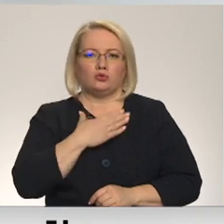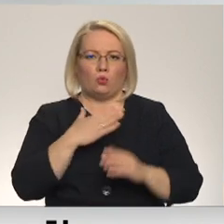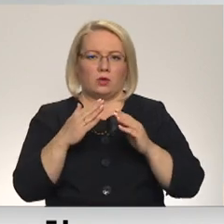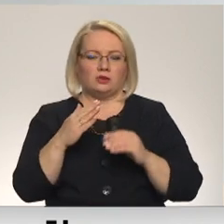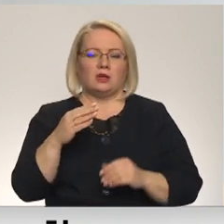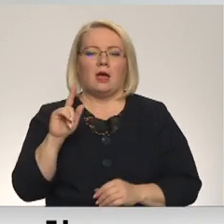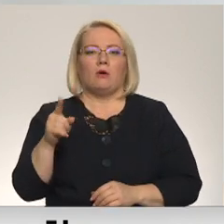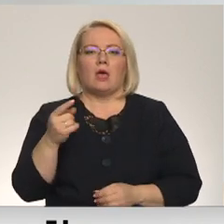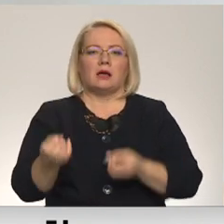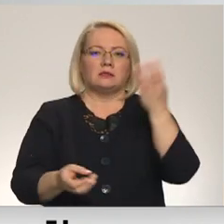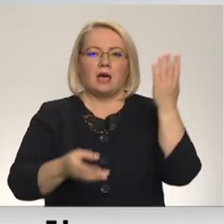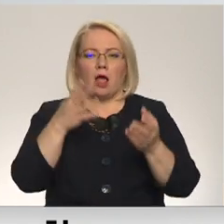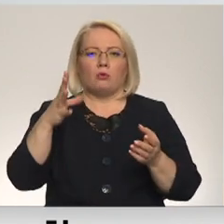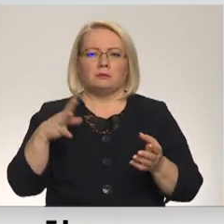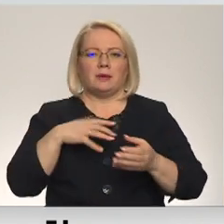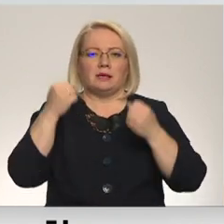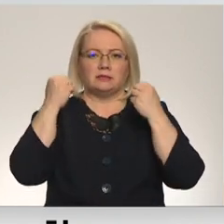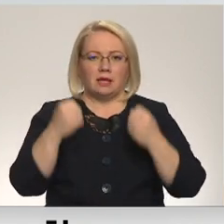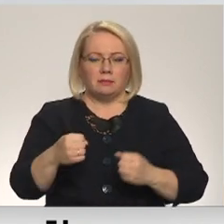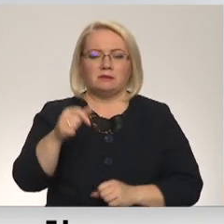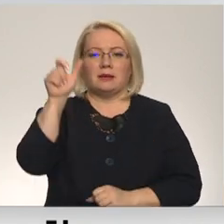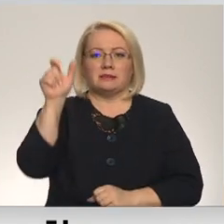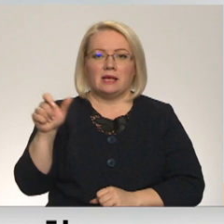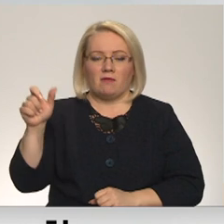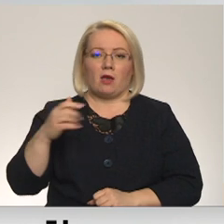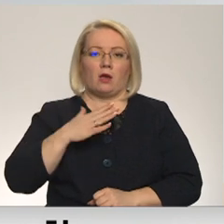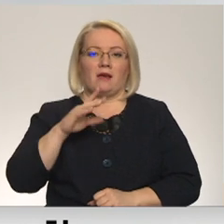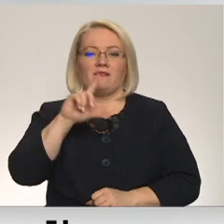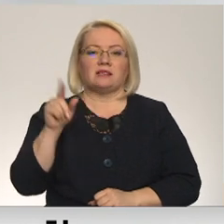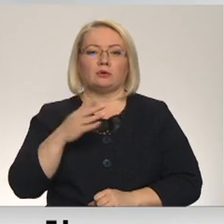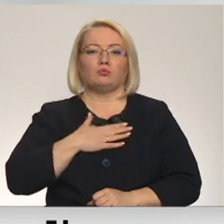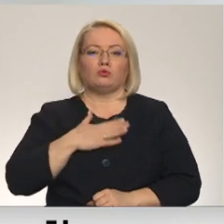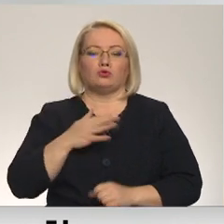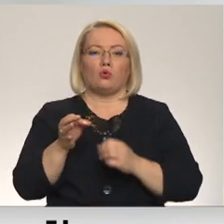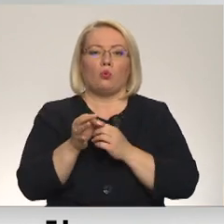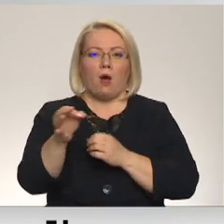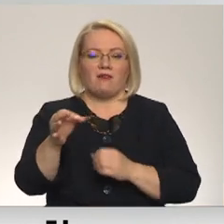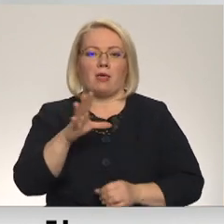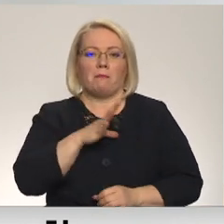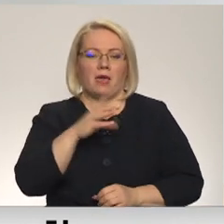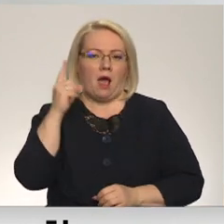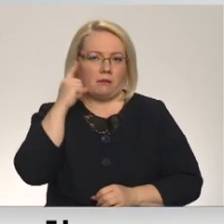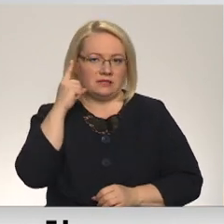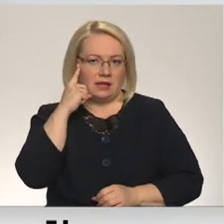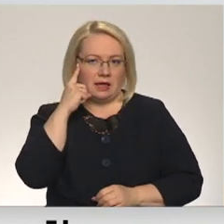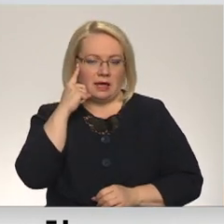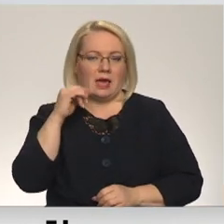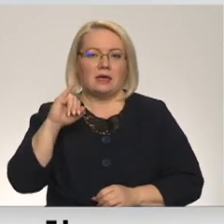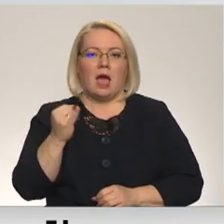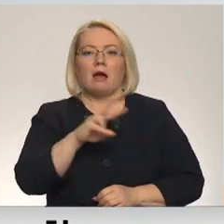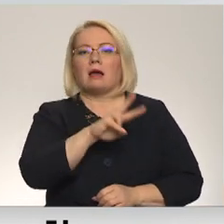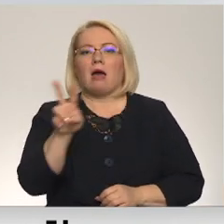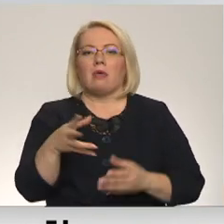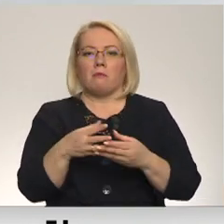gan bija brangs, bet cilvēki, atcīmredzot no vismaz mūsu novadā, ir bijuši apzinīgi. Nu, ja ir kādām